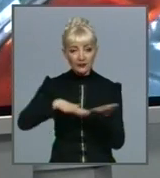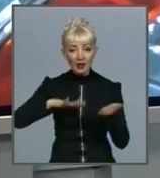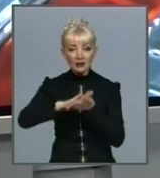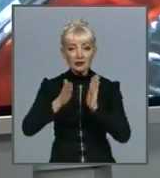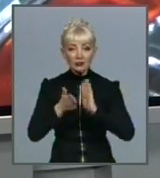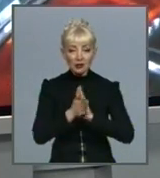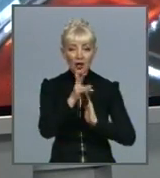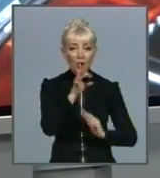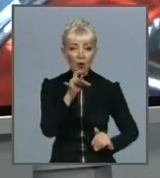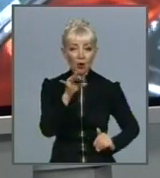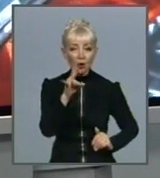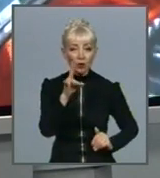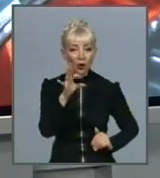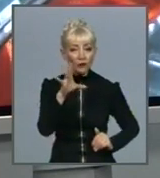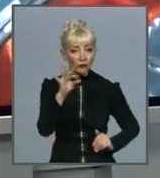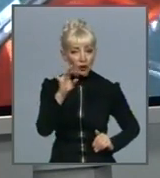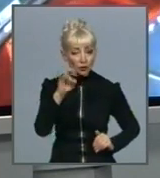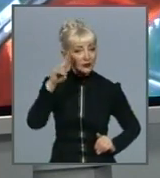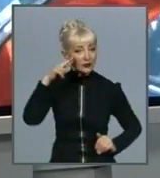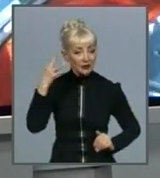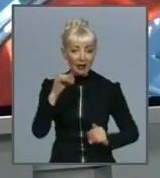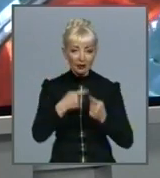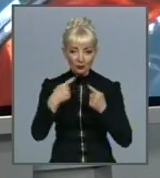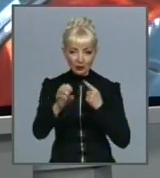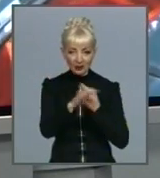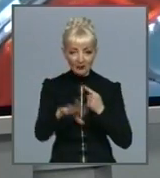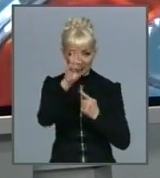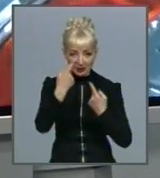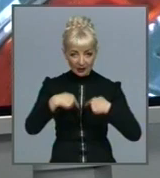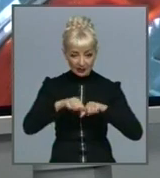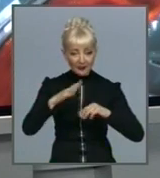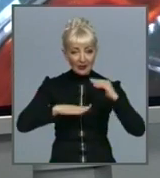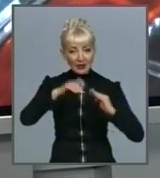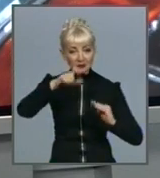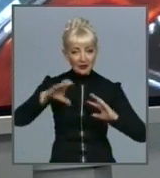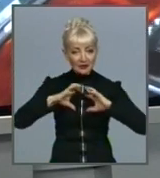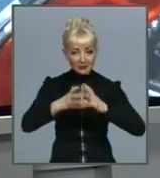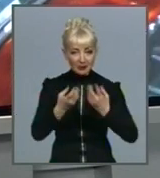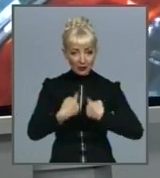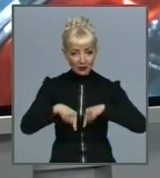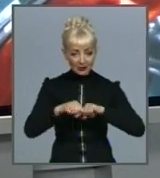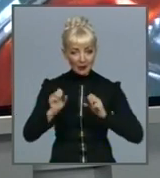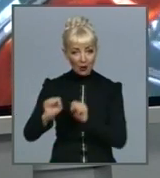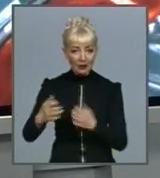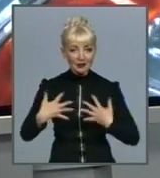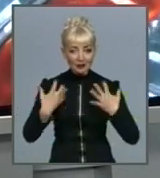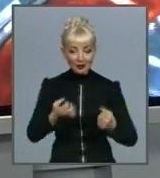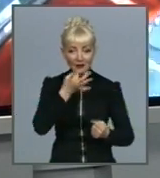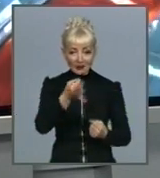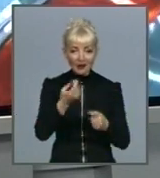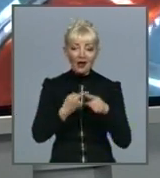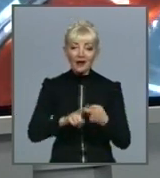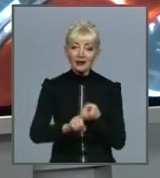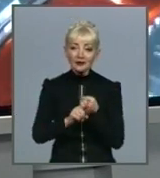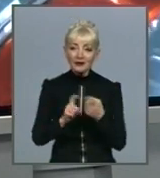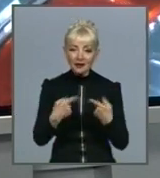вирує в Китаї та в інших європейських країнах. Фахівці Всесвітньої організації охорони здоров'я зазначили, що ця інфекція не така страшна, як